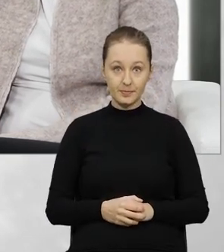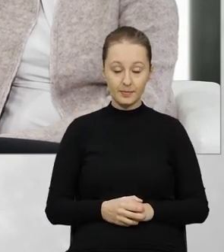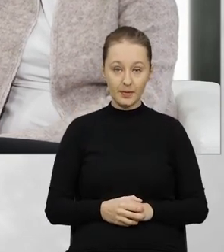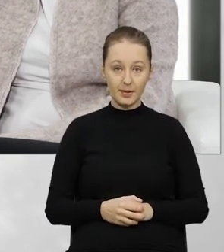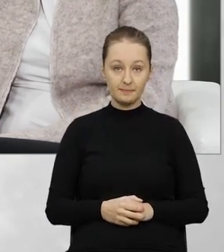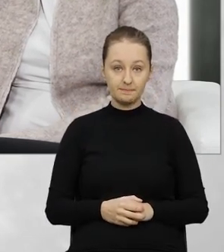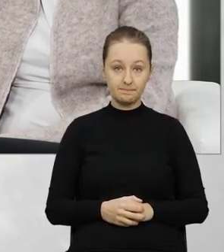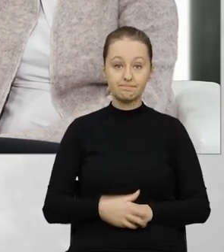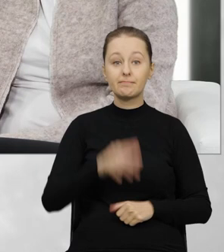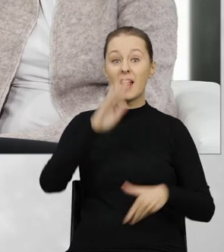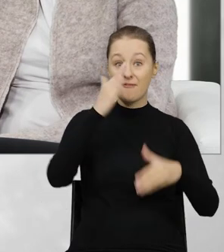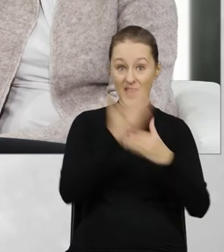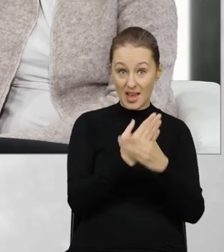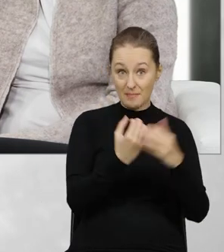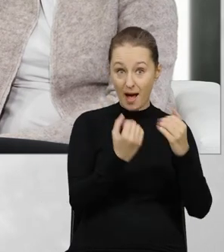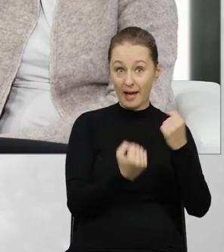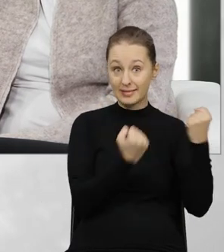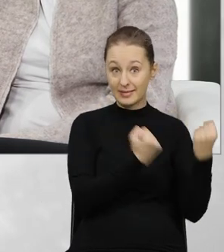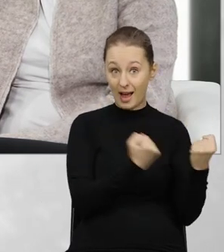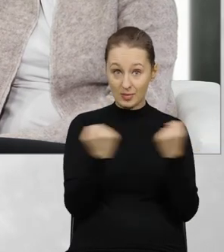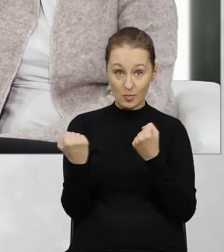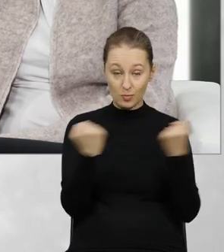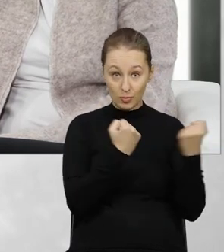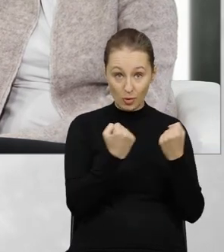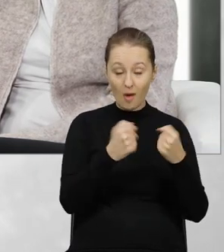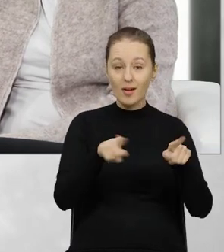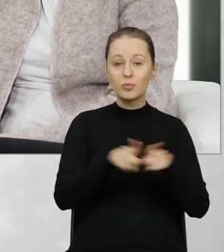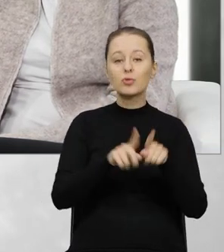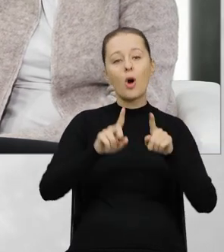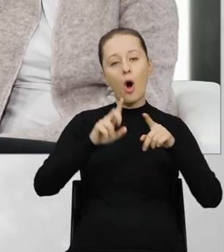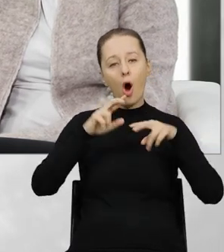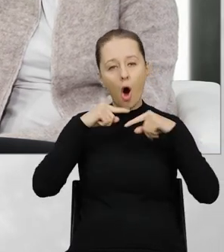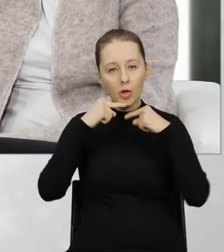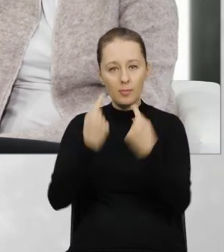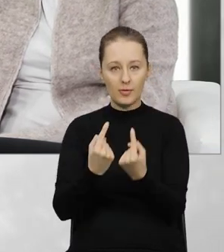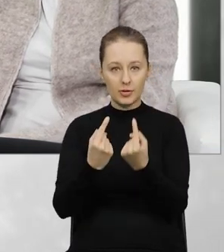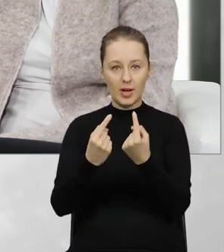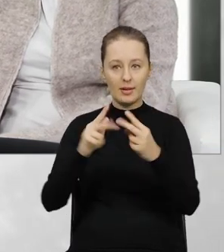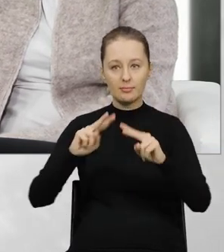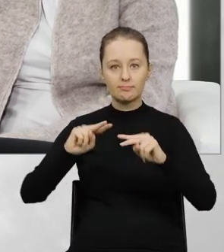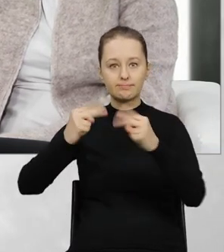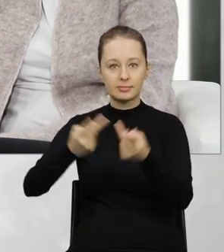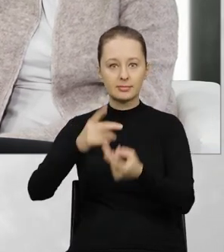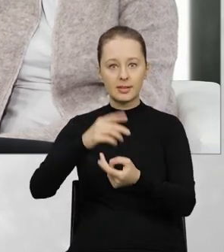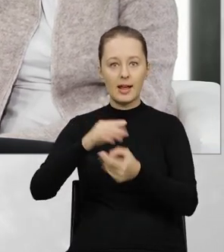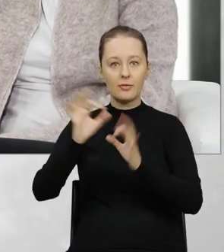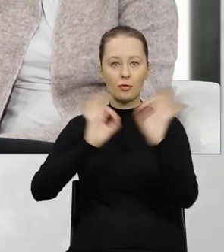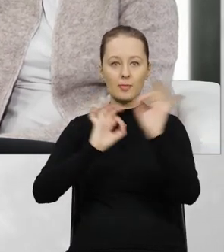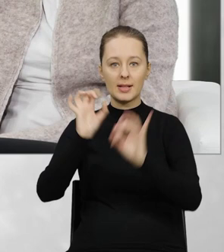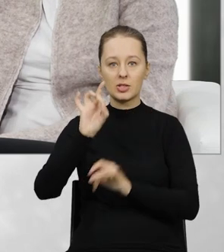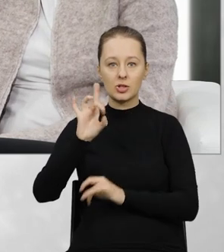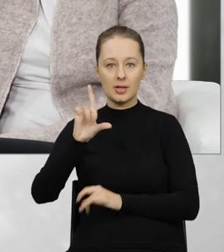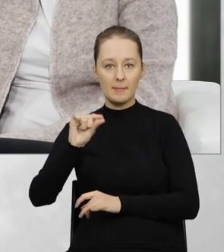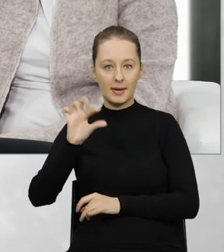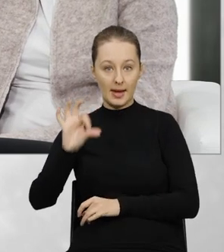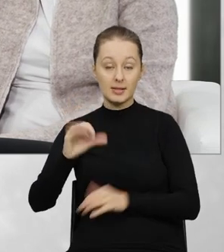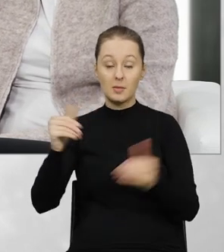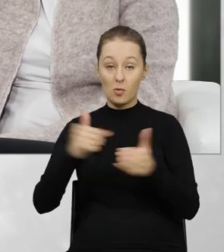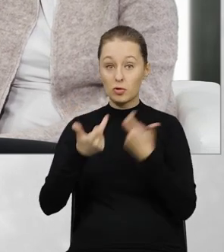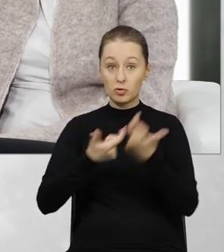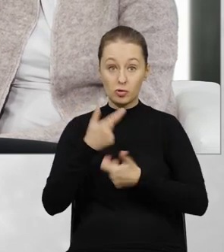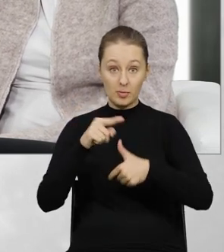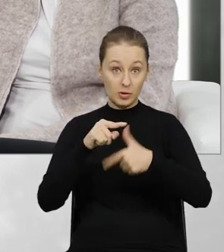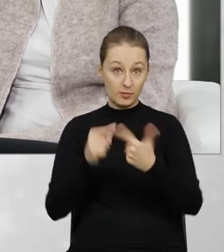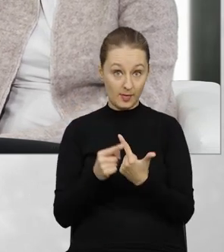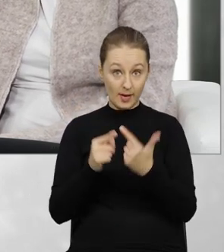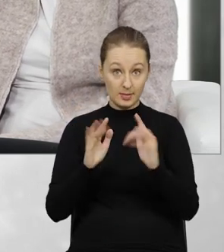przewoźnik, przepraszam, jest również odpowiedzialny za przekazywanie danych geolokalizacyjnych. I może to robić też na